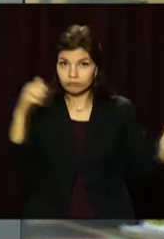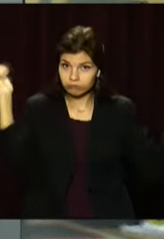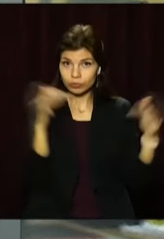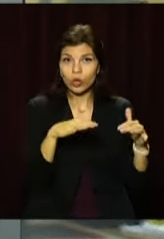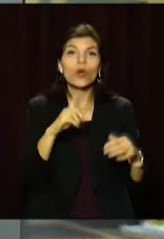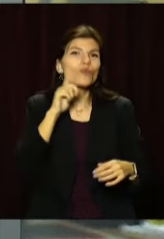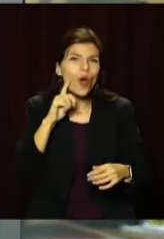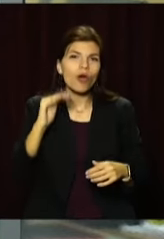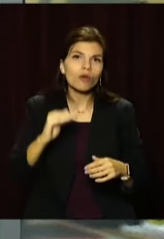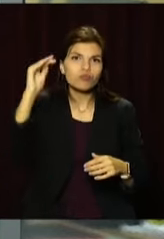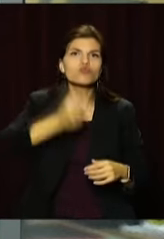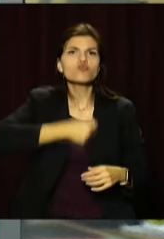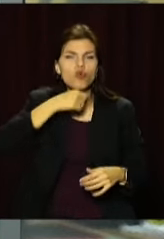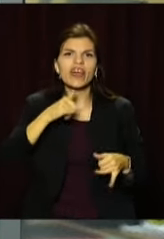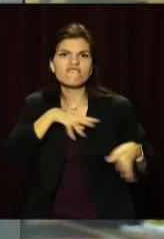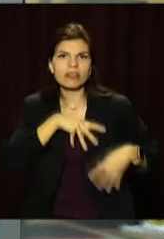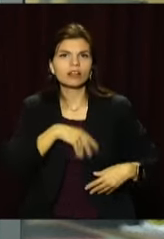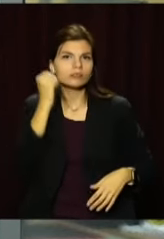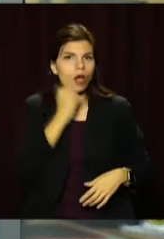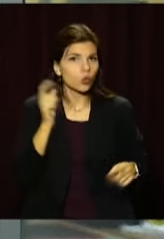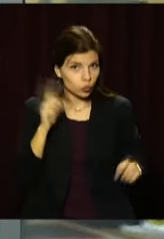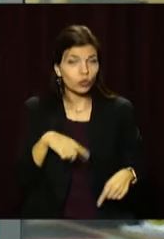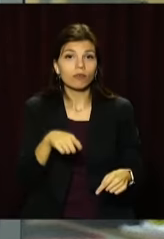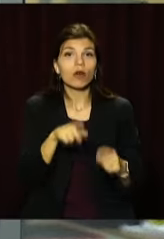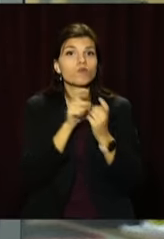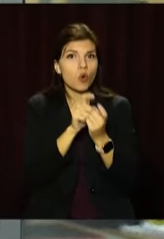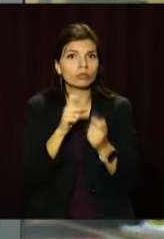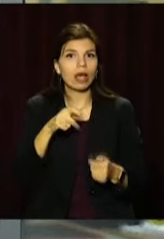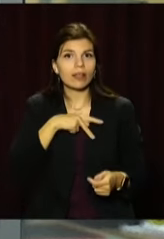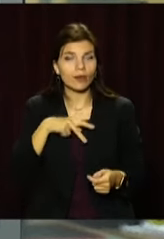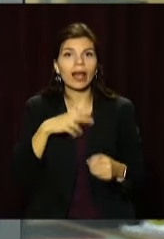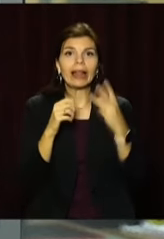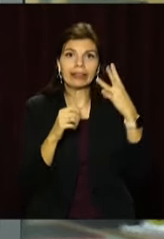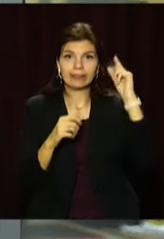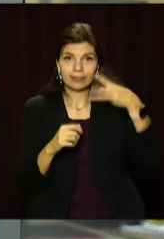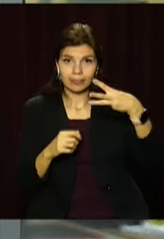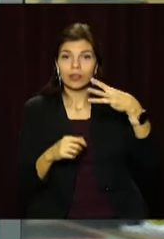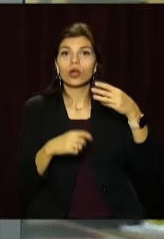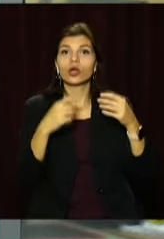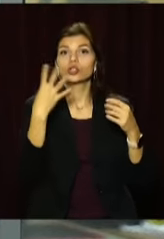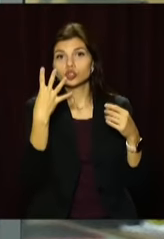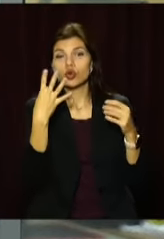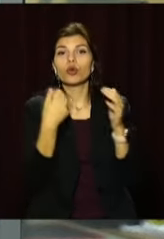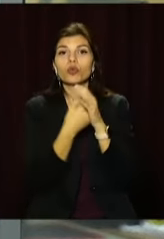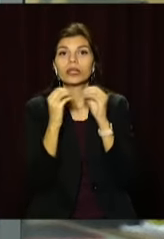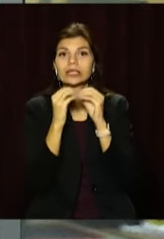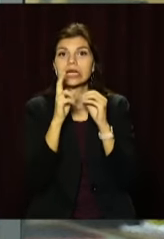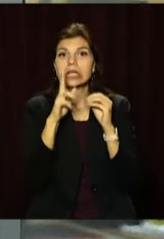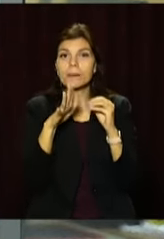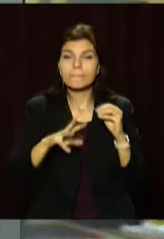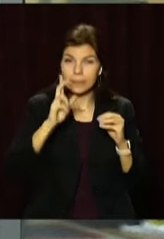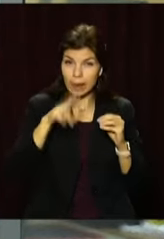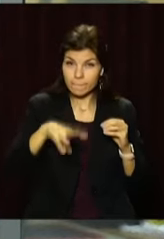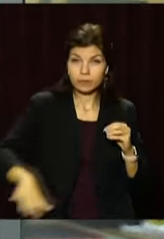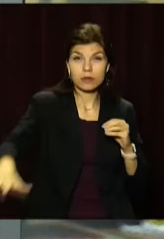юніори, молодь, дорослі та ветерани. Вони боролися за нагороди на трьох дистанціях – від 4 до 10 кілометрів. Вже